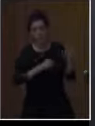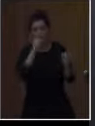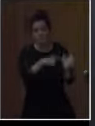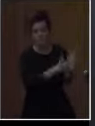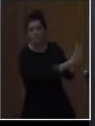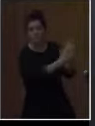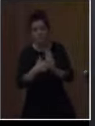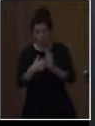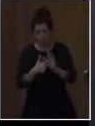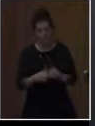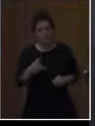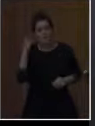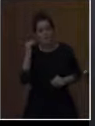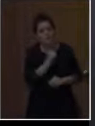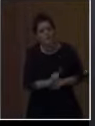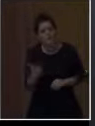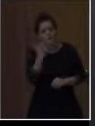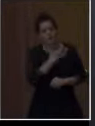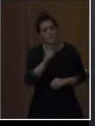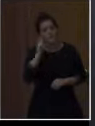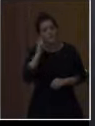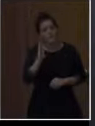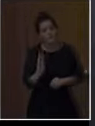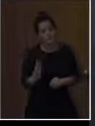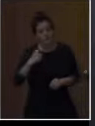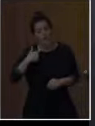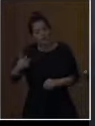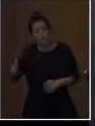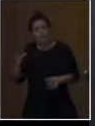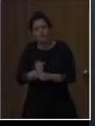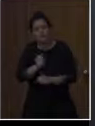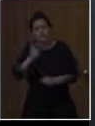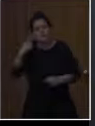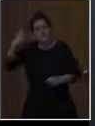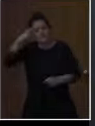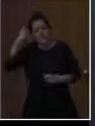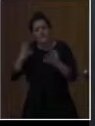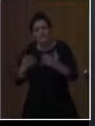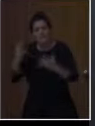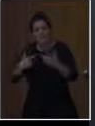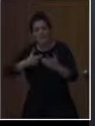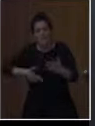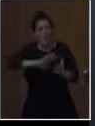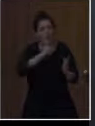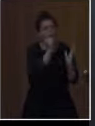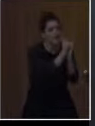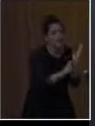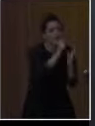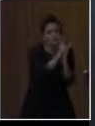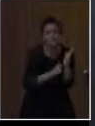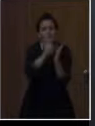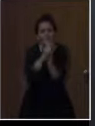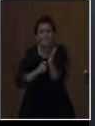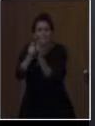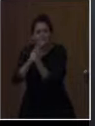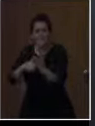μαθαίνατε για το Βασίλη, που ξετρελάθηκε με τη στατιστική και πλέον ήθελε να καταγράφει στοιχεία για τα πάντα. Από τα πόσα γκόλ έβαλαν στο διάστημα